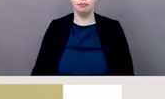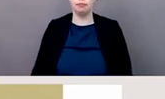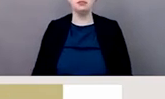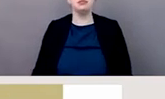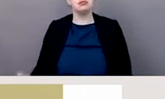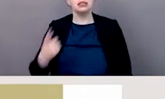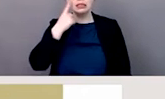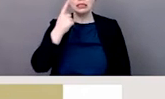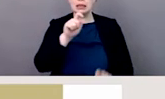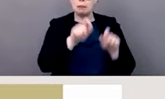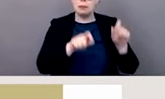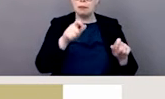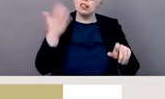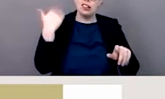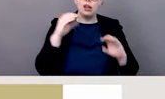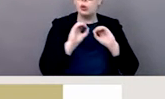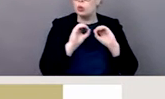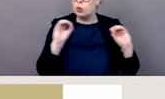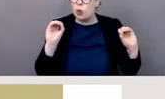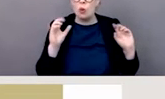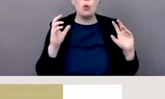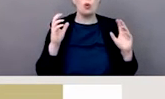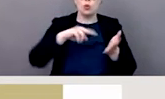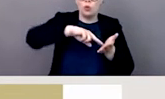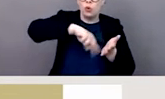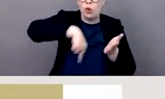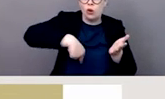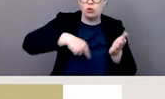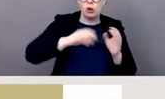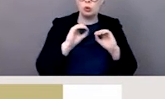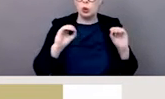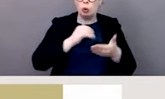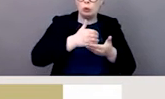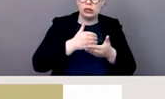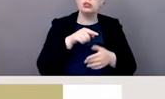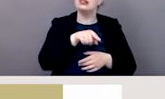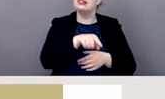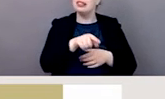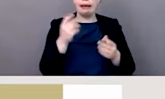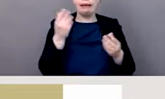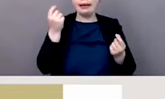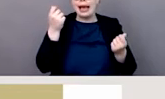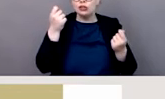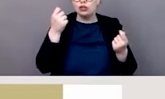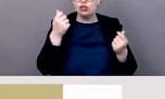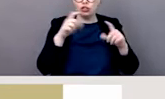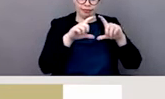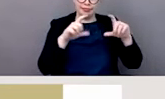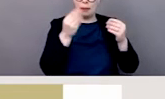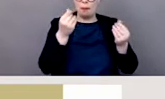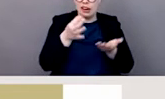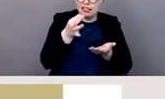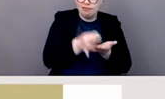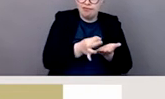dans le secteur informel et spécialement en termes aussi d'assistance alimentaire aussi bien que